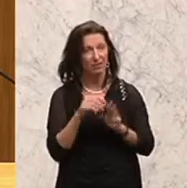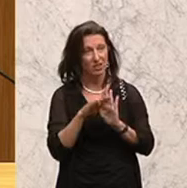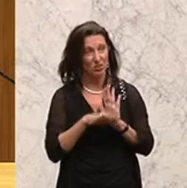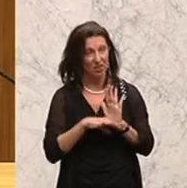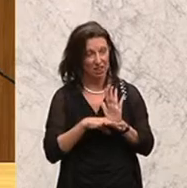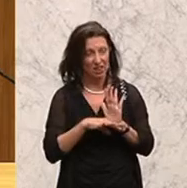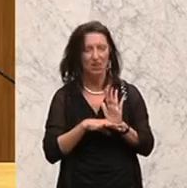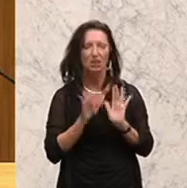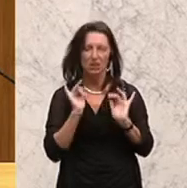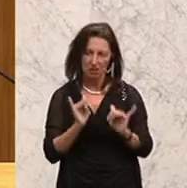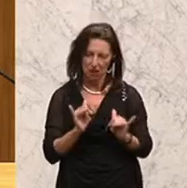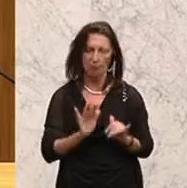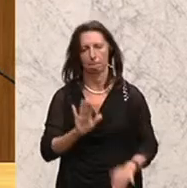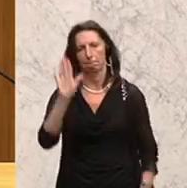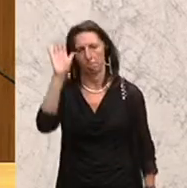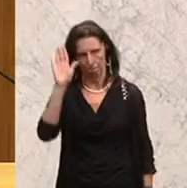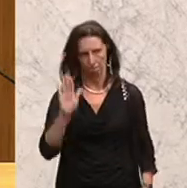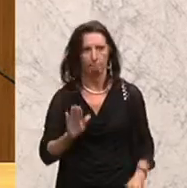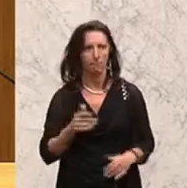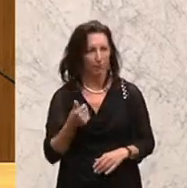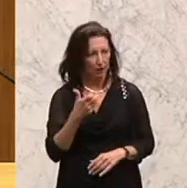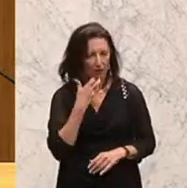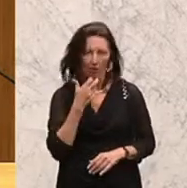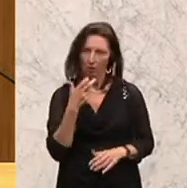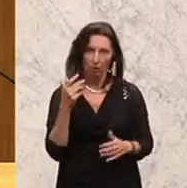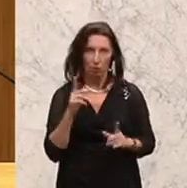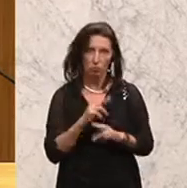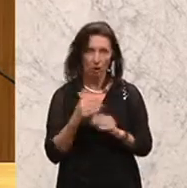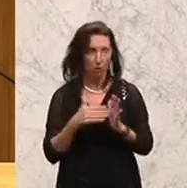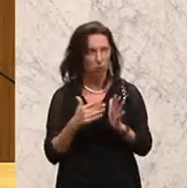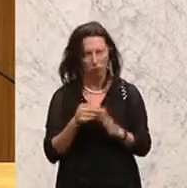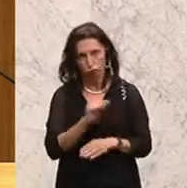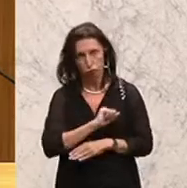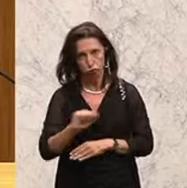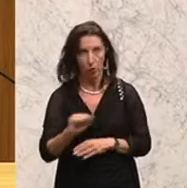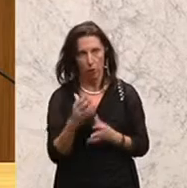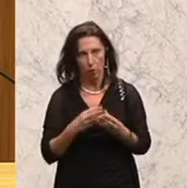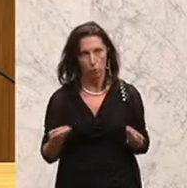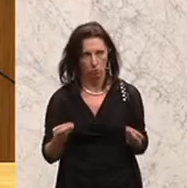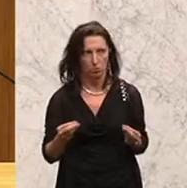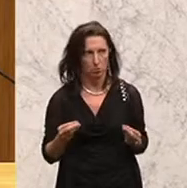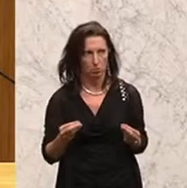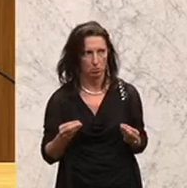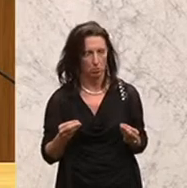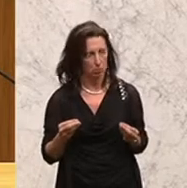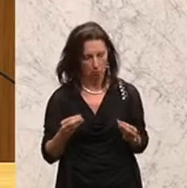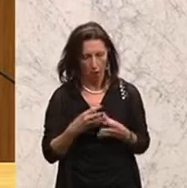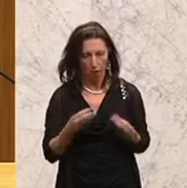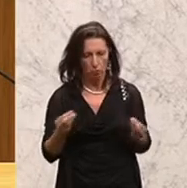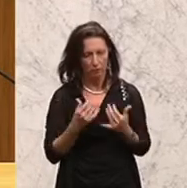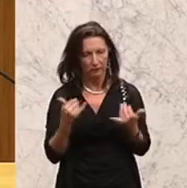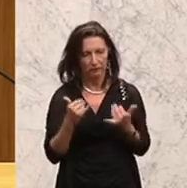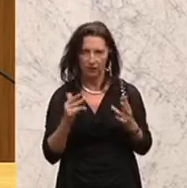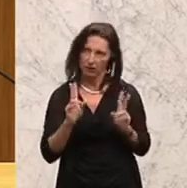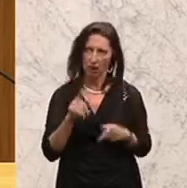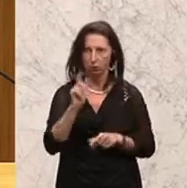Verfassung mittragen, weil wir rasch zu Lösungen kommen müssen in Österreich, wie wir den Flüchtlingen, den